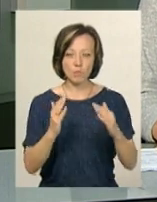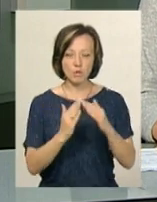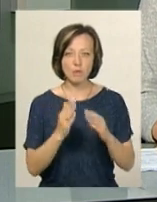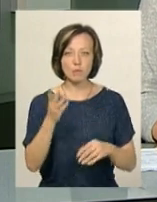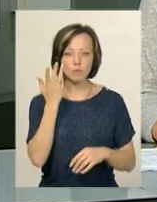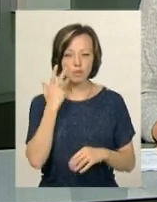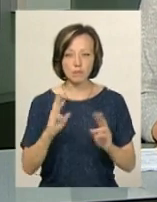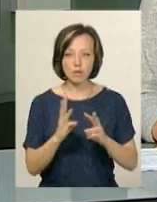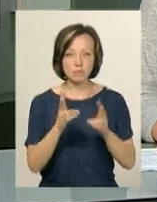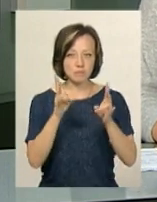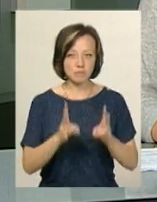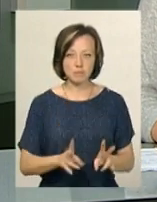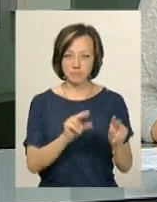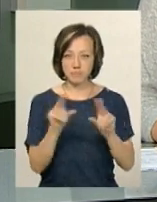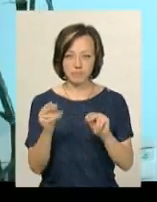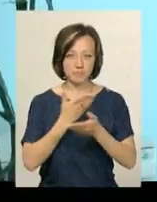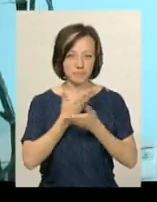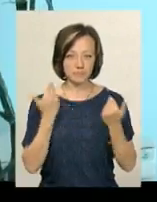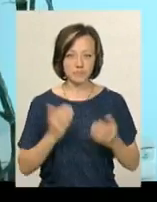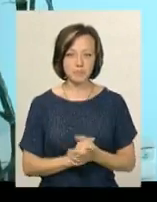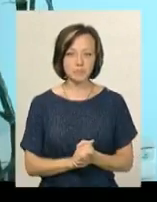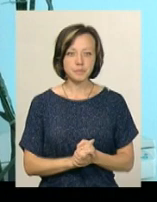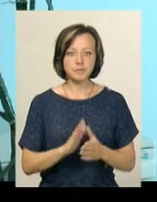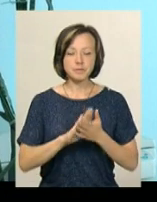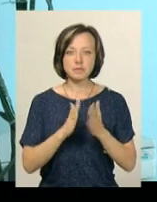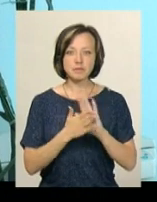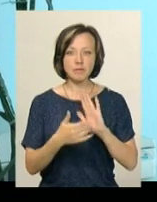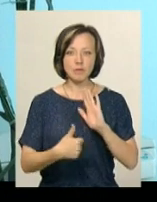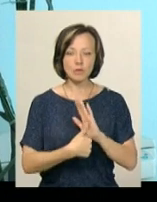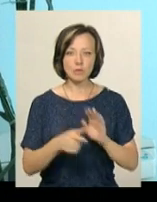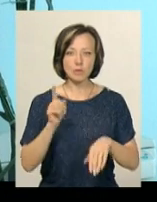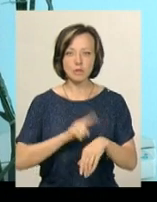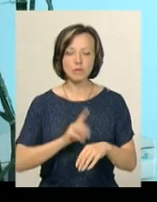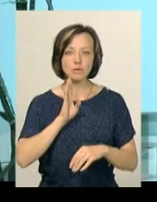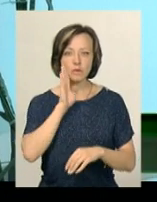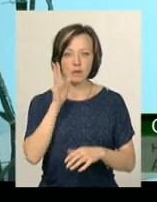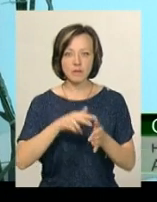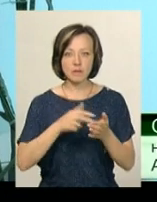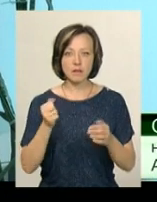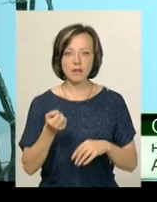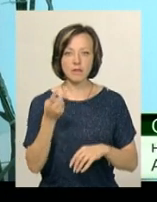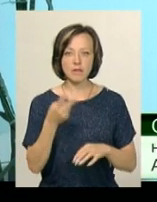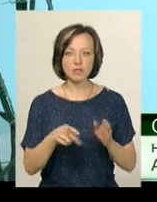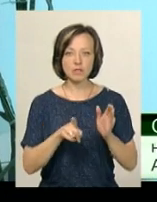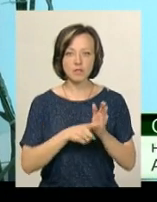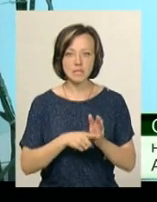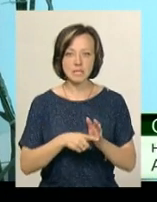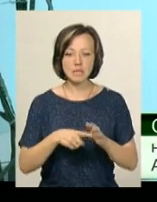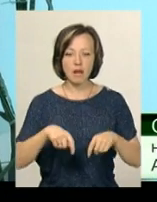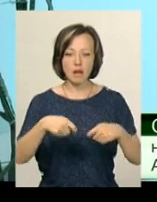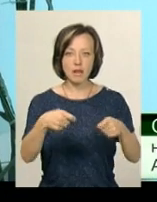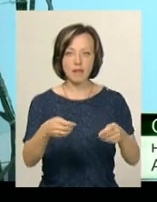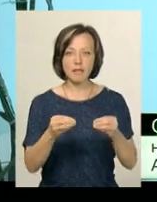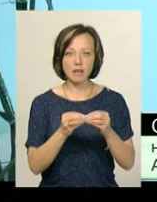Під час пожеж ніхто не травмувався. Станом на 6-го годину ранку в нас було відключено 26 ліній 10 кіловольт, 61